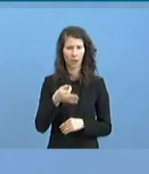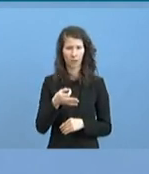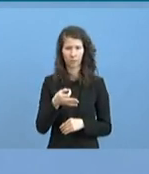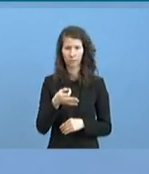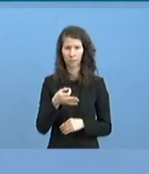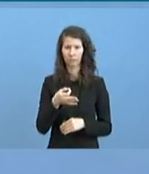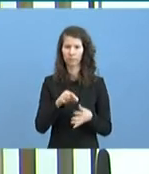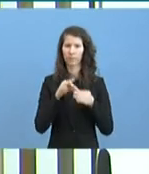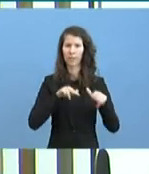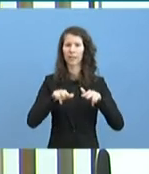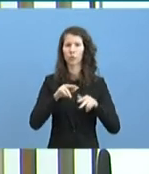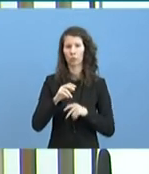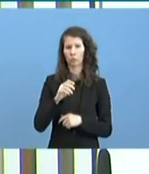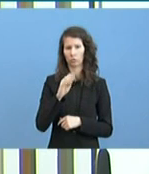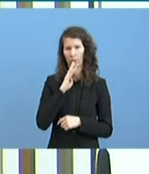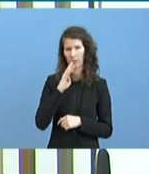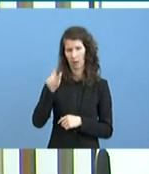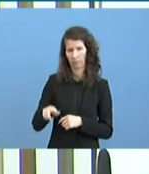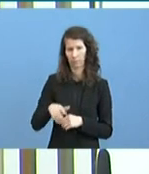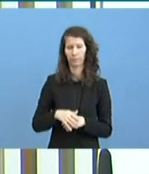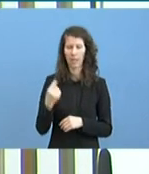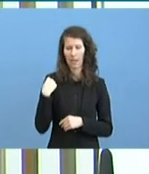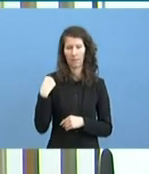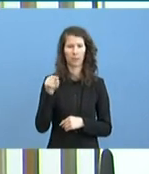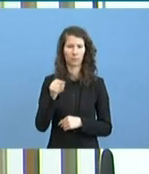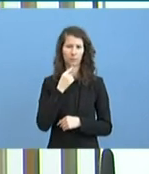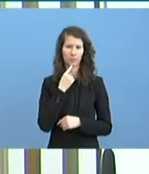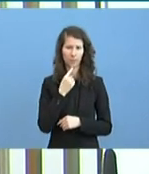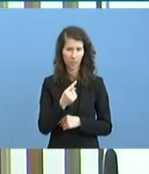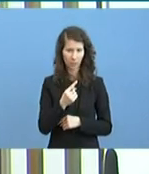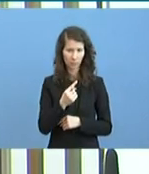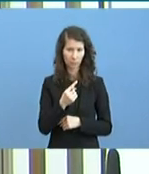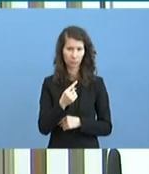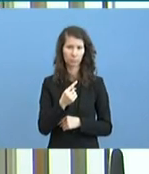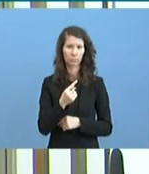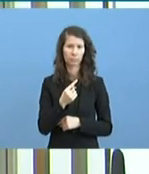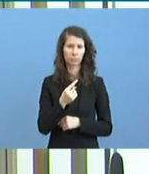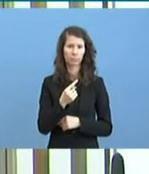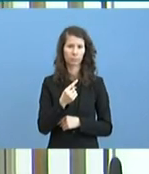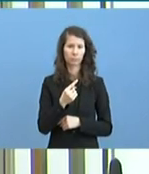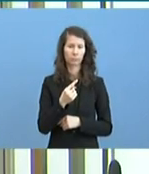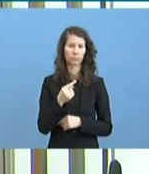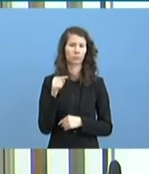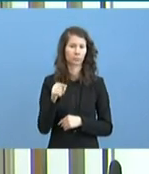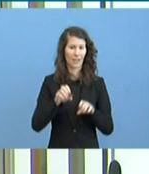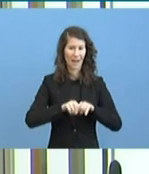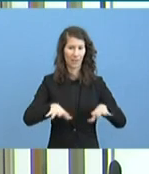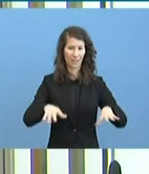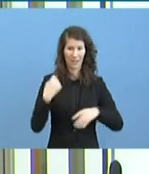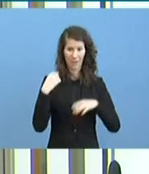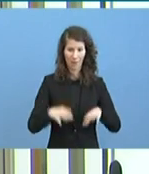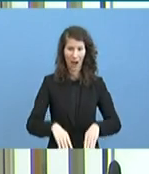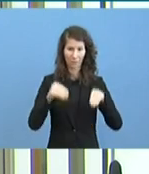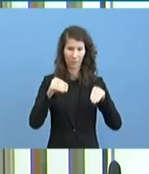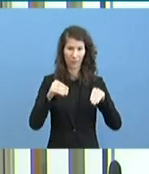Regierungssprecher die Frage stellen. Sie haben gerade gesagt, man sei ja noch vor Beginn der großen Welle sozusagen. Zur gleichen